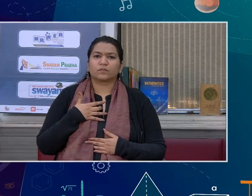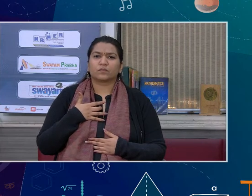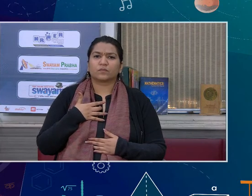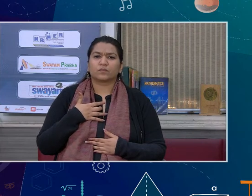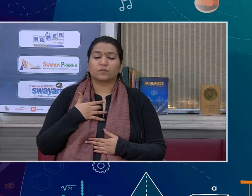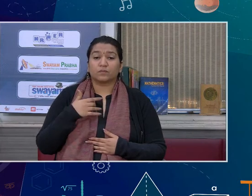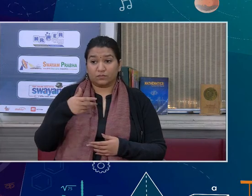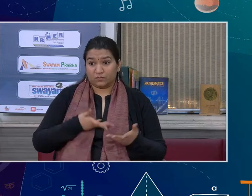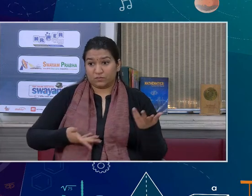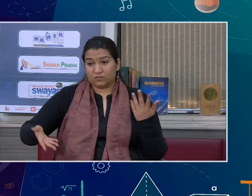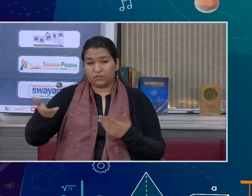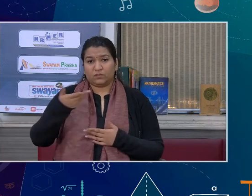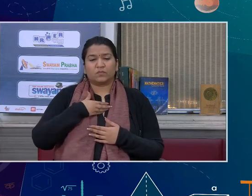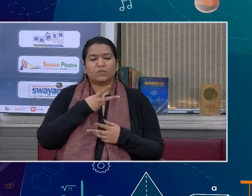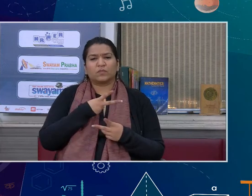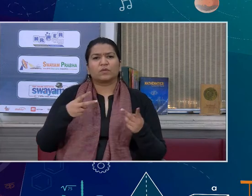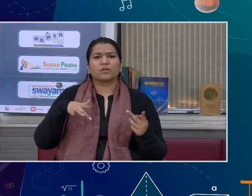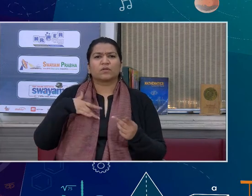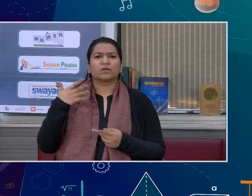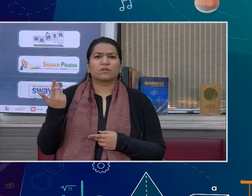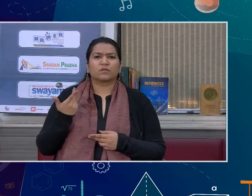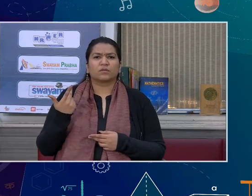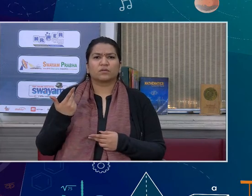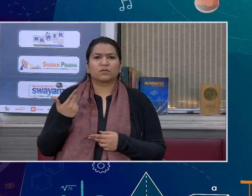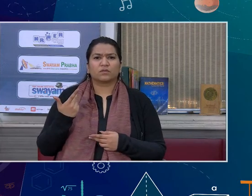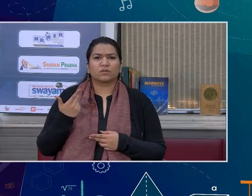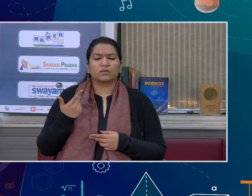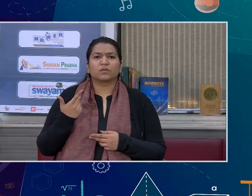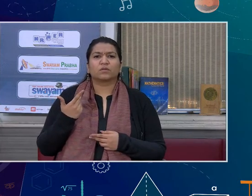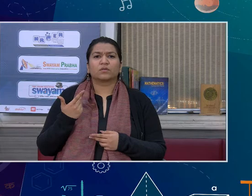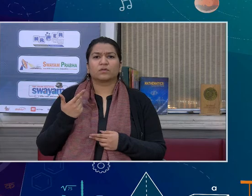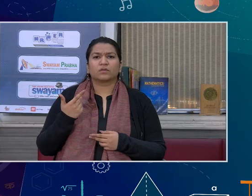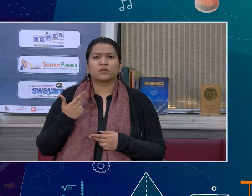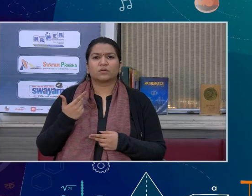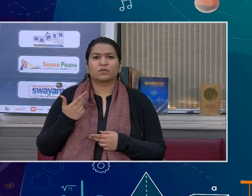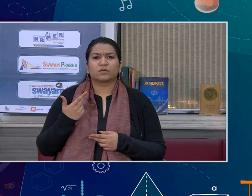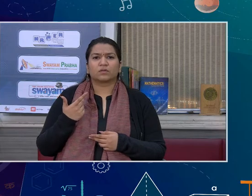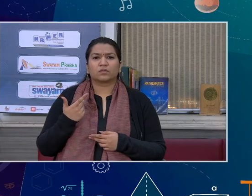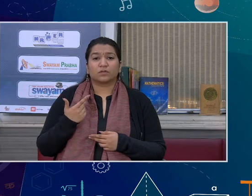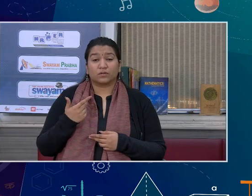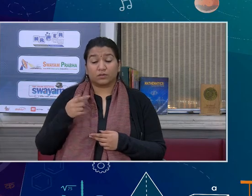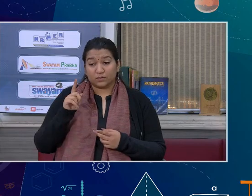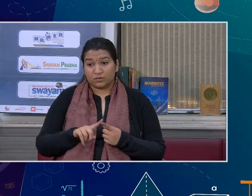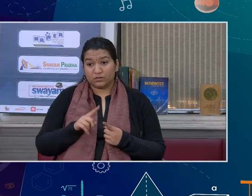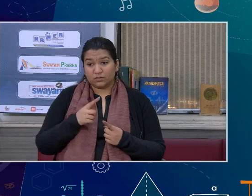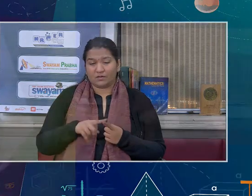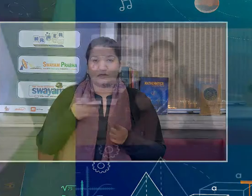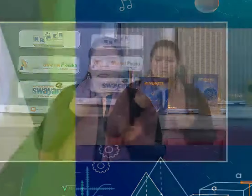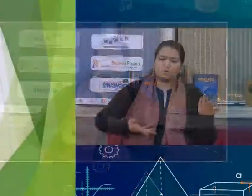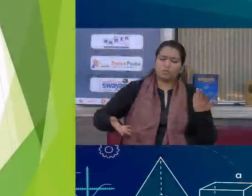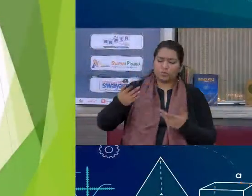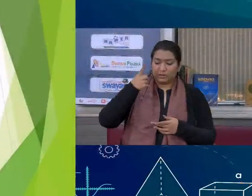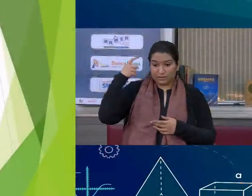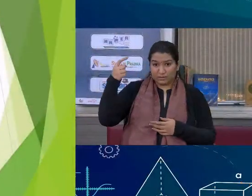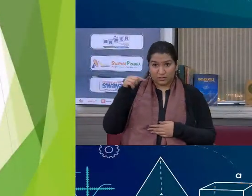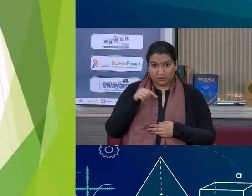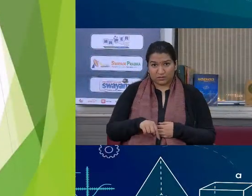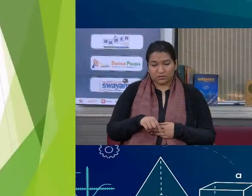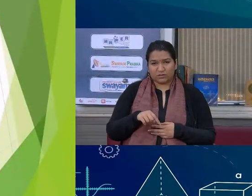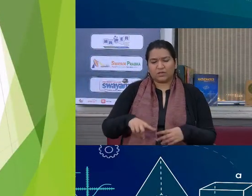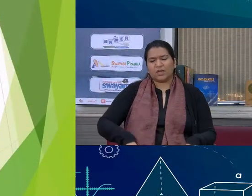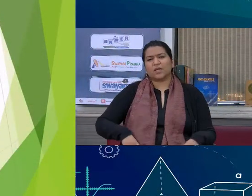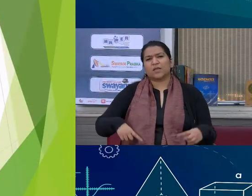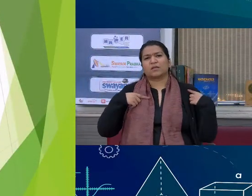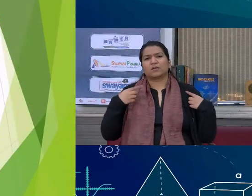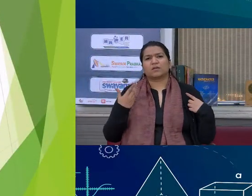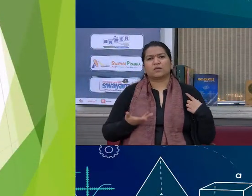जब मेरे भावों को नहीं समझता है तो उसे मैं भी आस्विकार करता हूं लेकिन फिर भी इस जीवन यात्रा